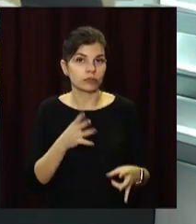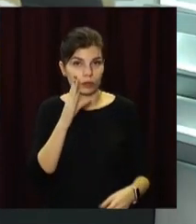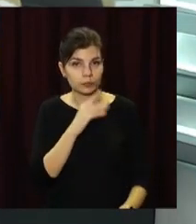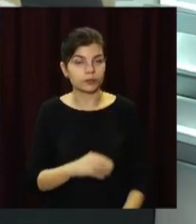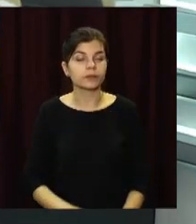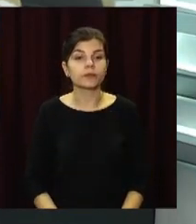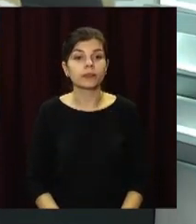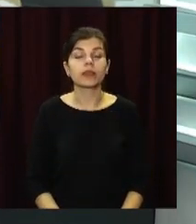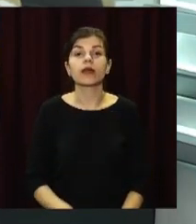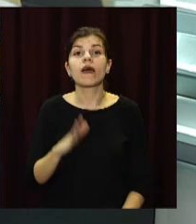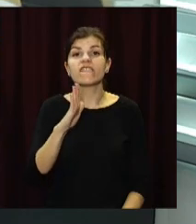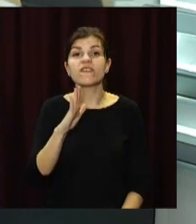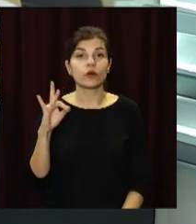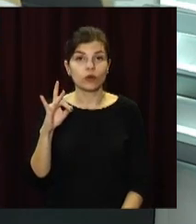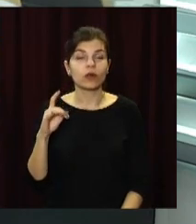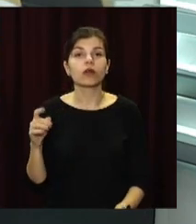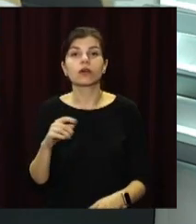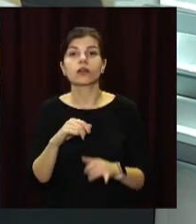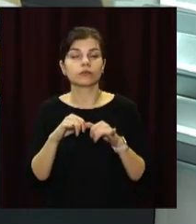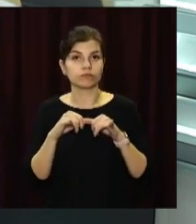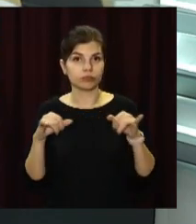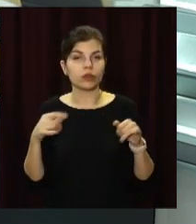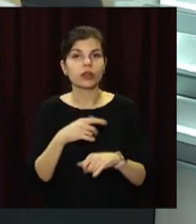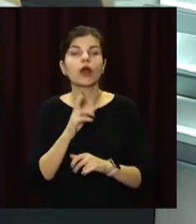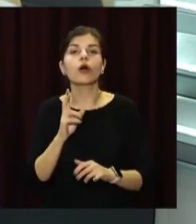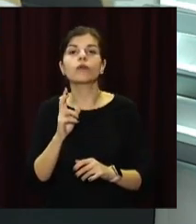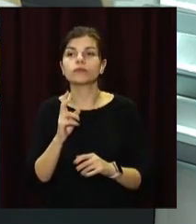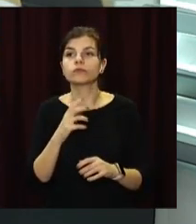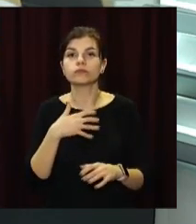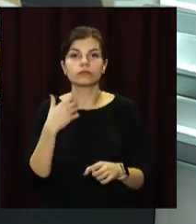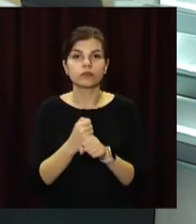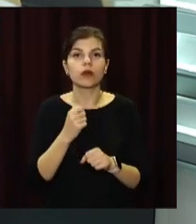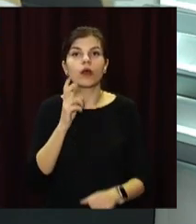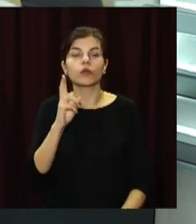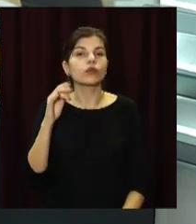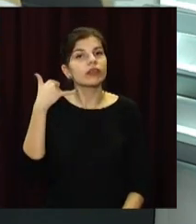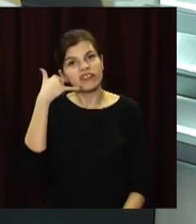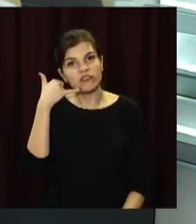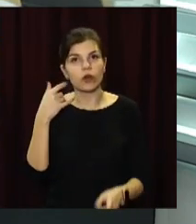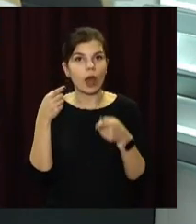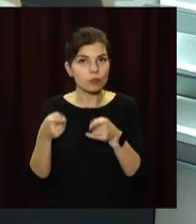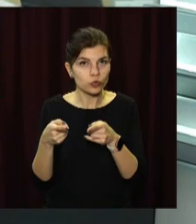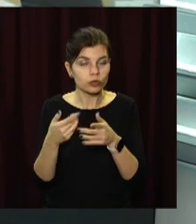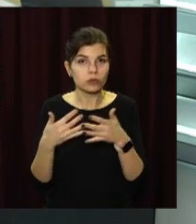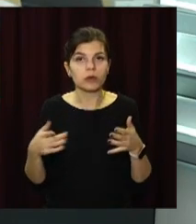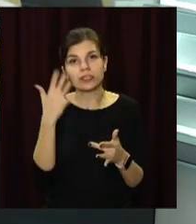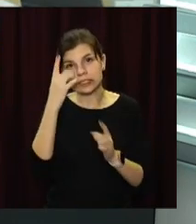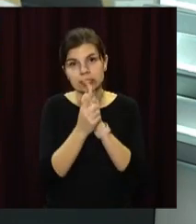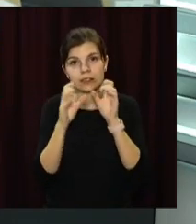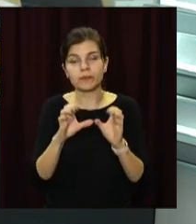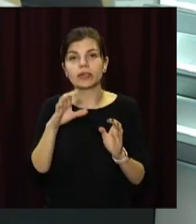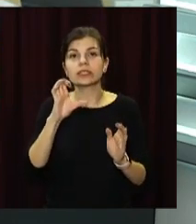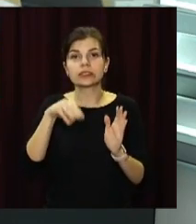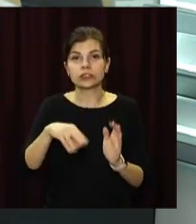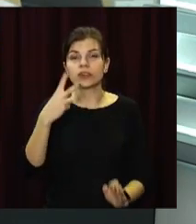Верховна Рада посилила відповідальність для телефонних терористів. Нардепи у другому читанні ухвалили законопроєкт, який вносять зміни в статтю